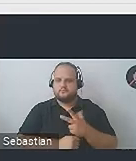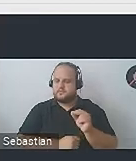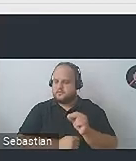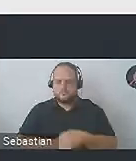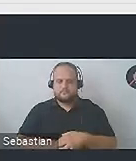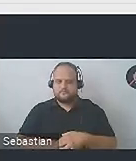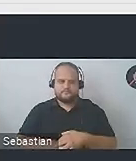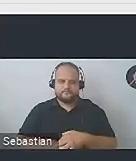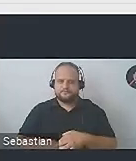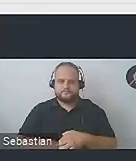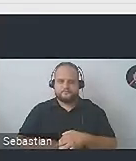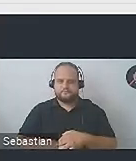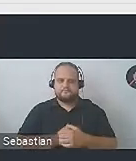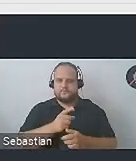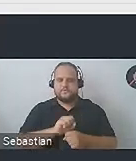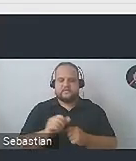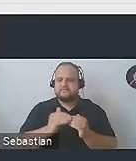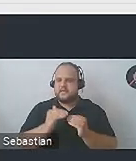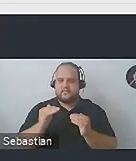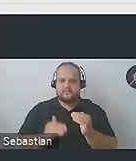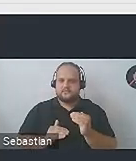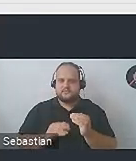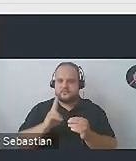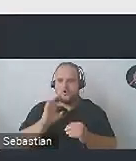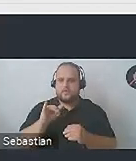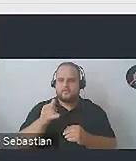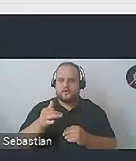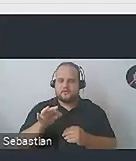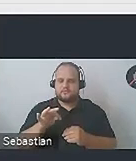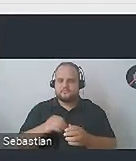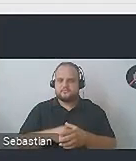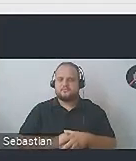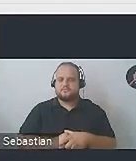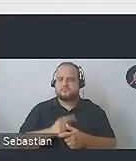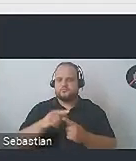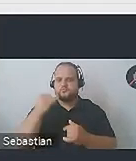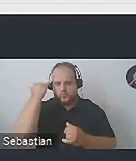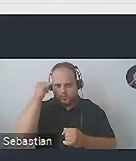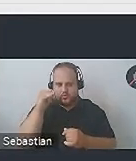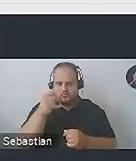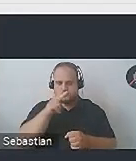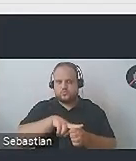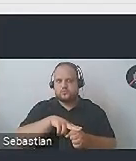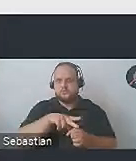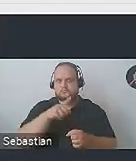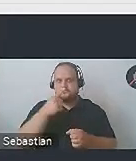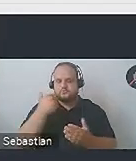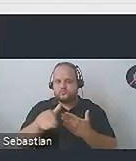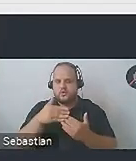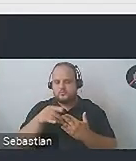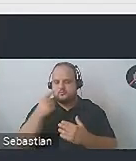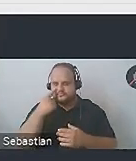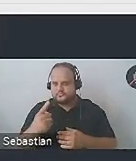Tutaj kontrast kolorystyczny jest niestety za niski. To jest błąd, który w zasadzie wszystkim osobom niedowidzącym